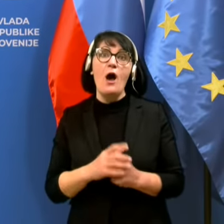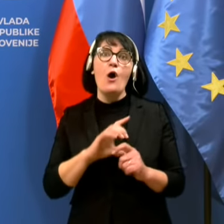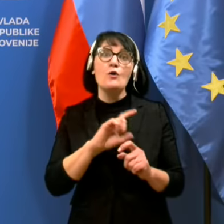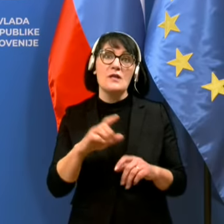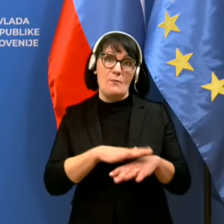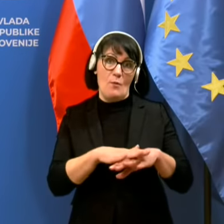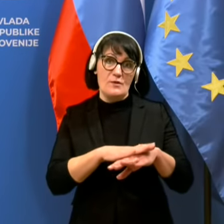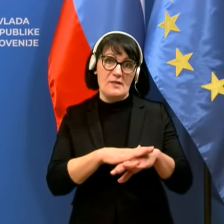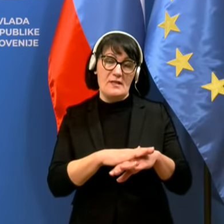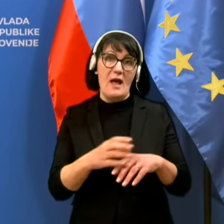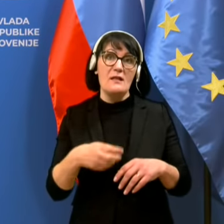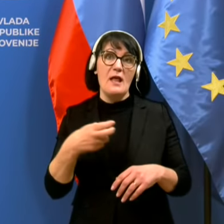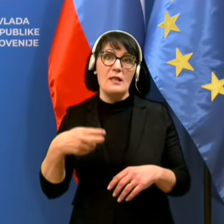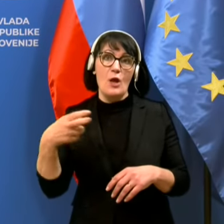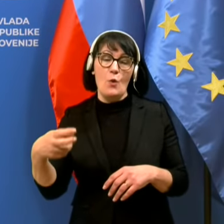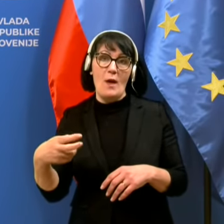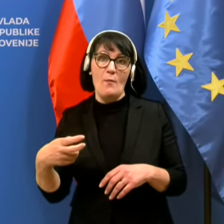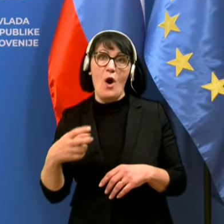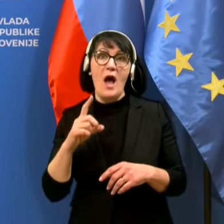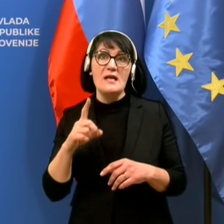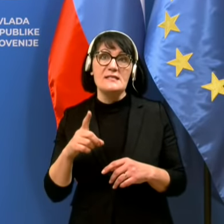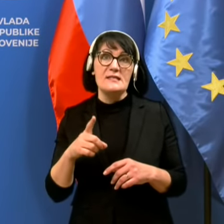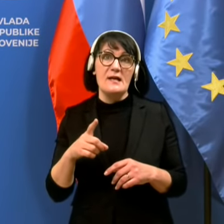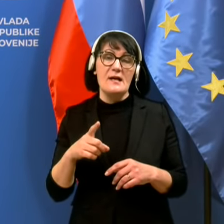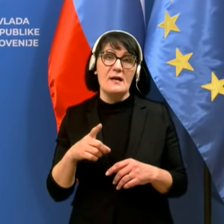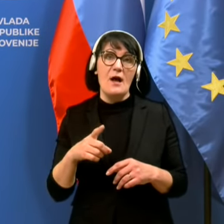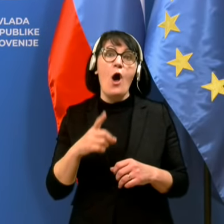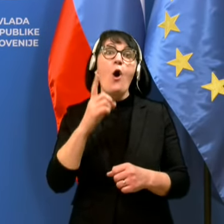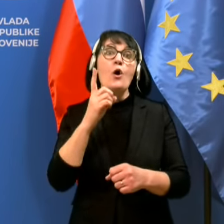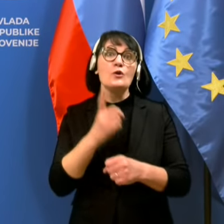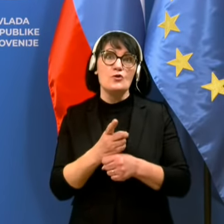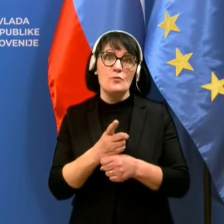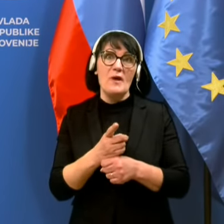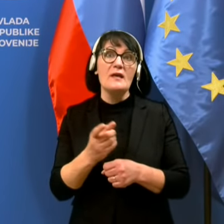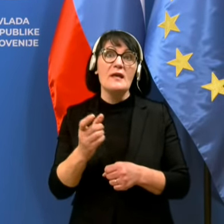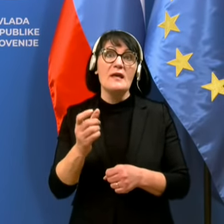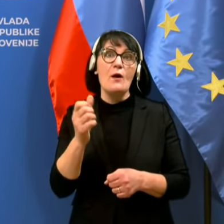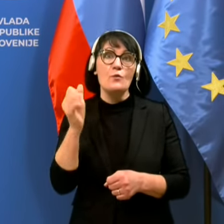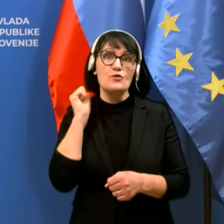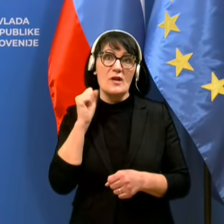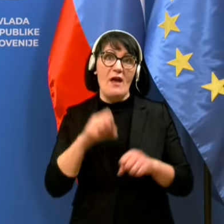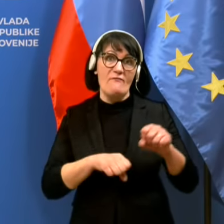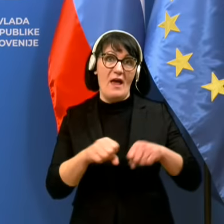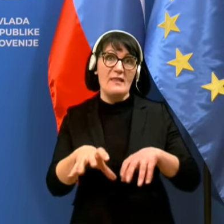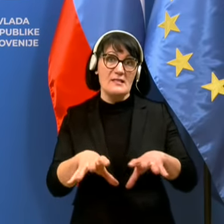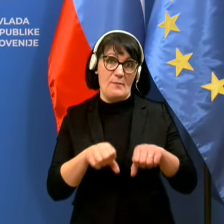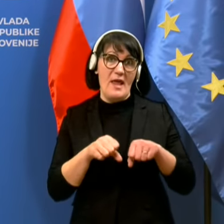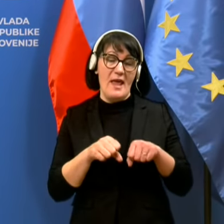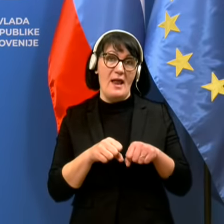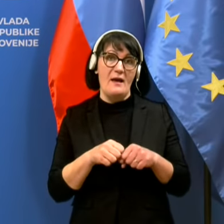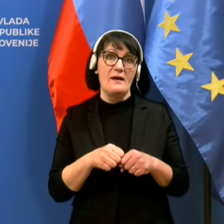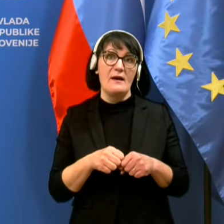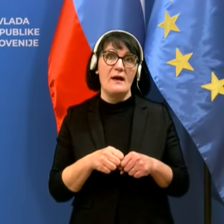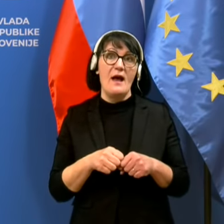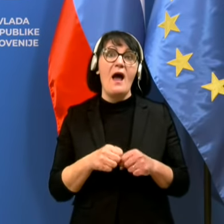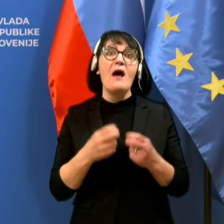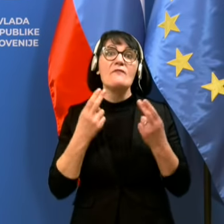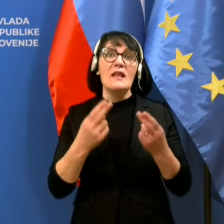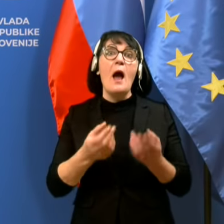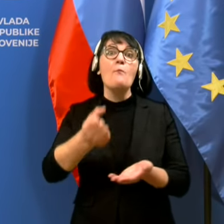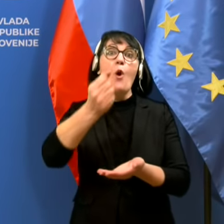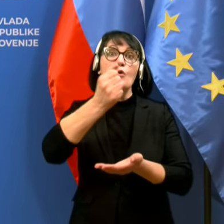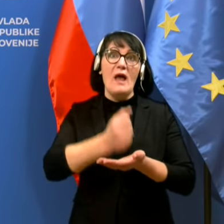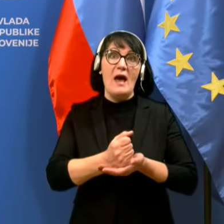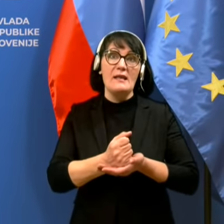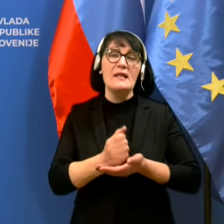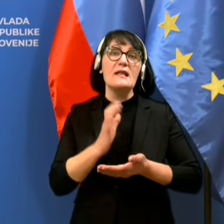pardon, nadaljujemo z odločitvami, ki jih je vlada sprejela. Sicer velja povdariti,